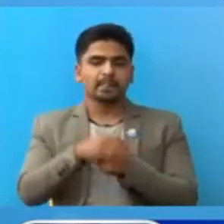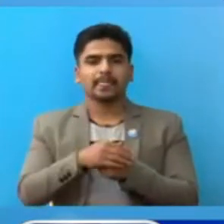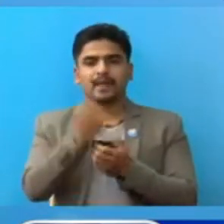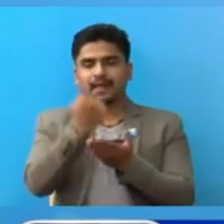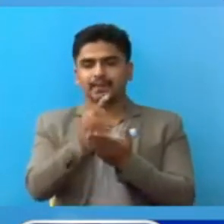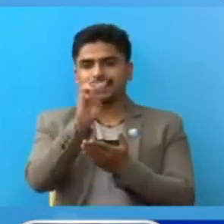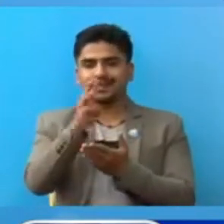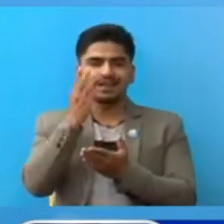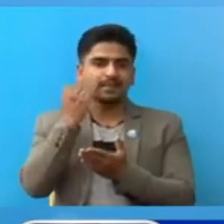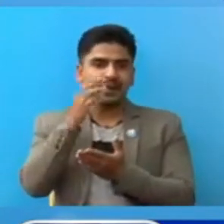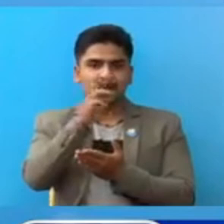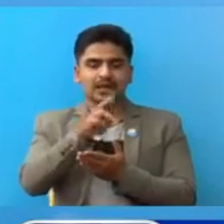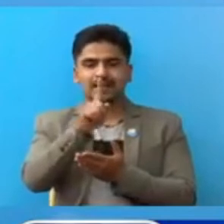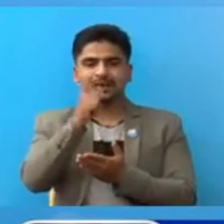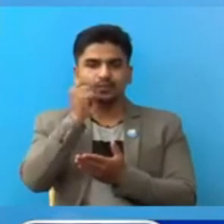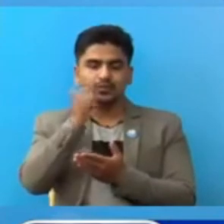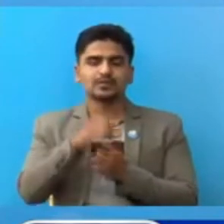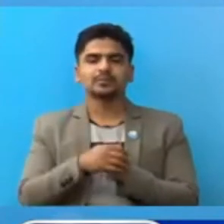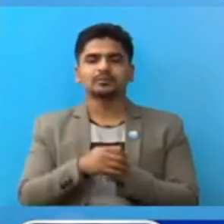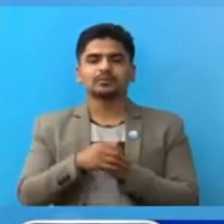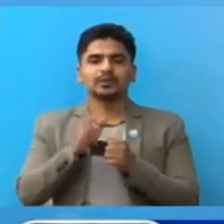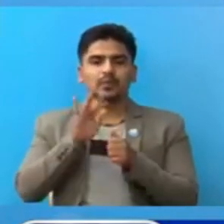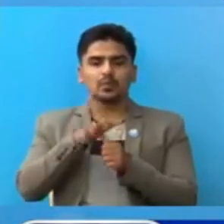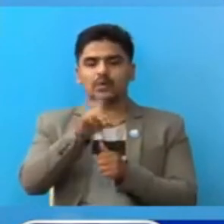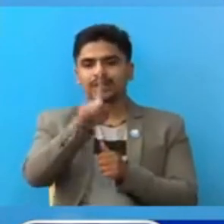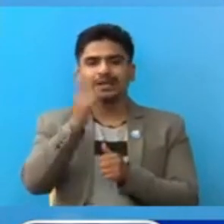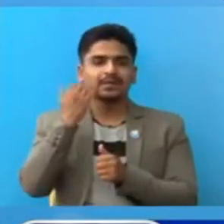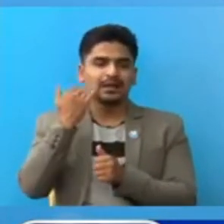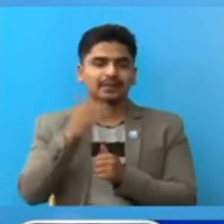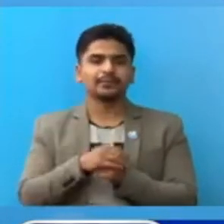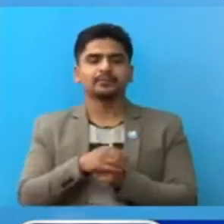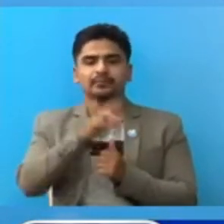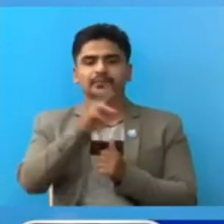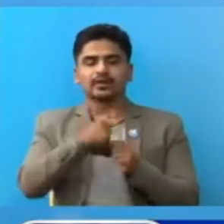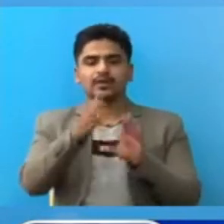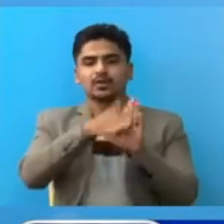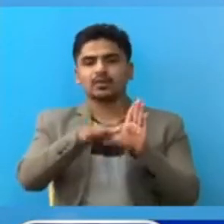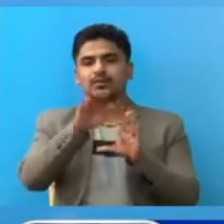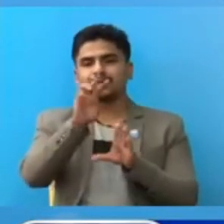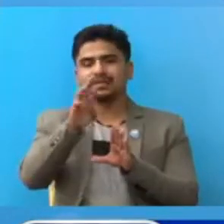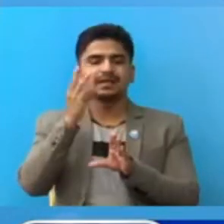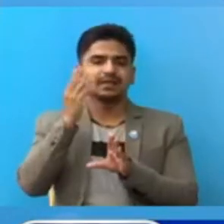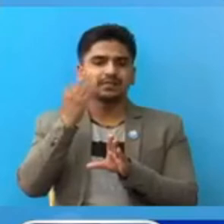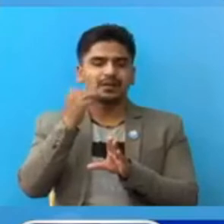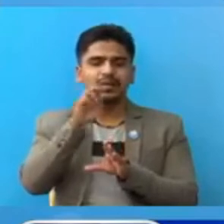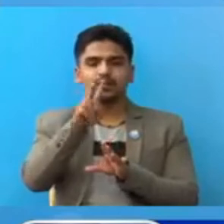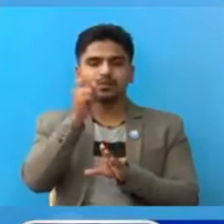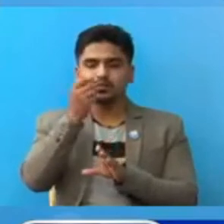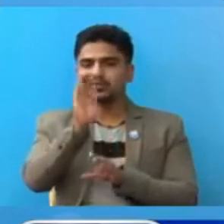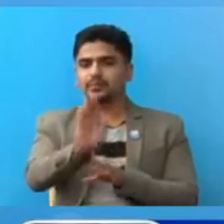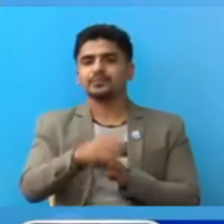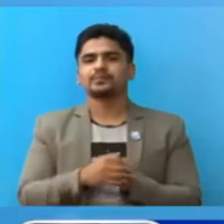काफांडुका तीन महिला र एक पुरुष, मोरंग का एक महिला र ललिदपुर का तीन महिला र दुई पुरुष नूँचा।